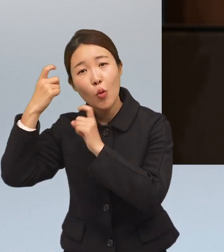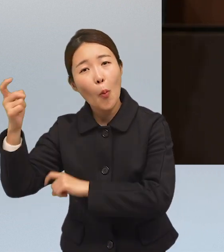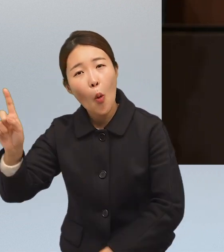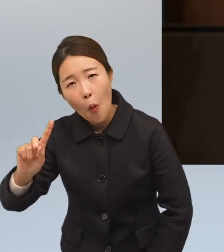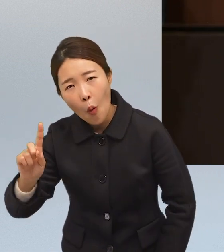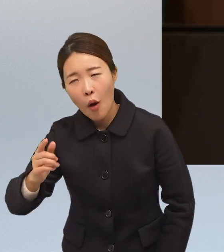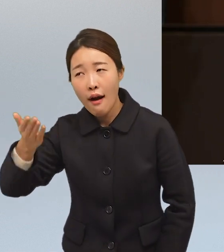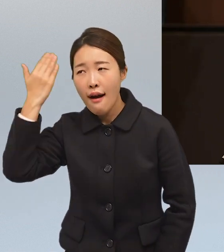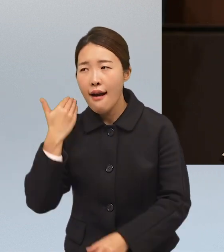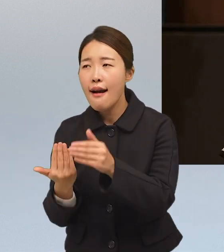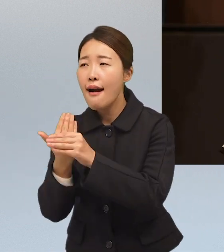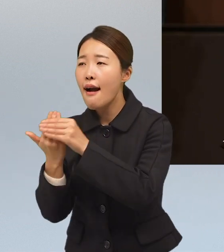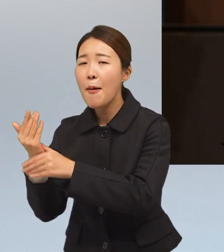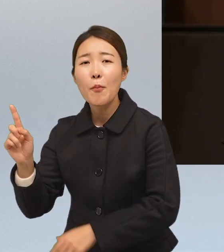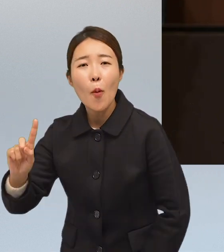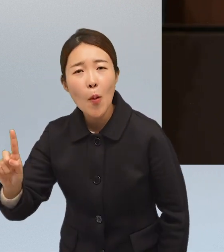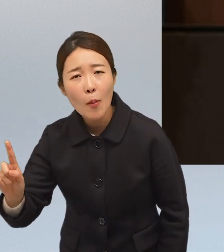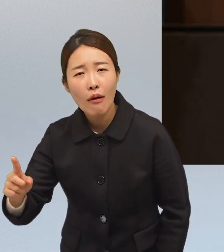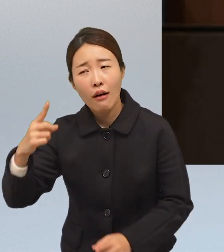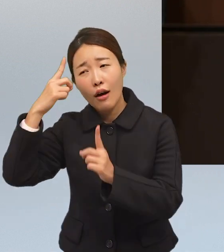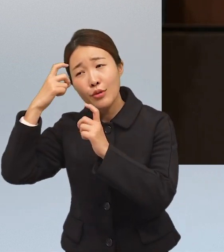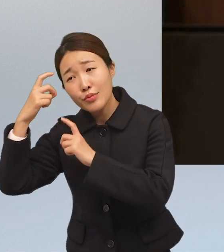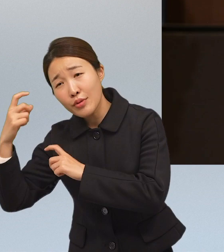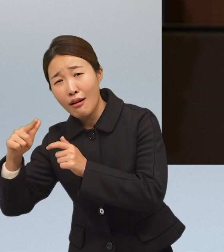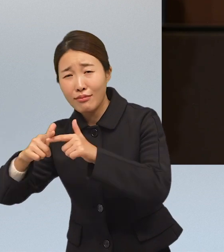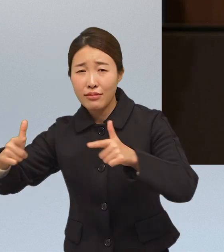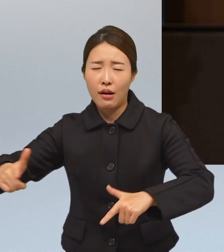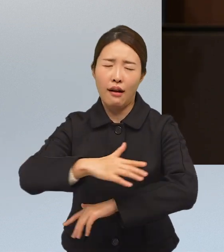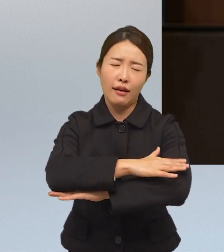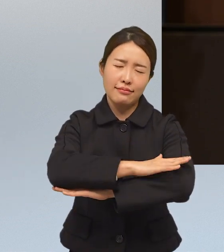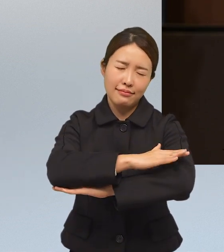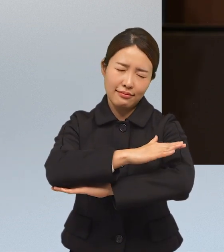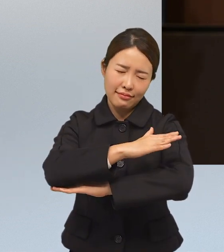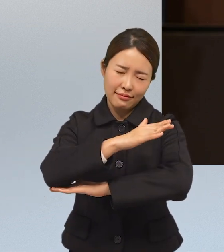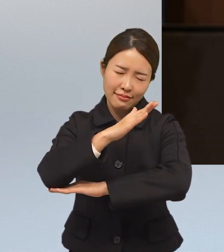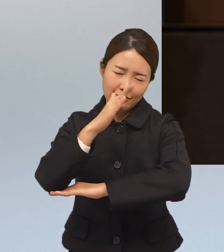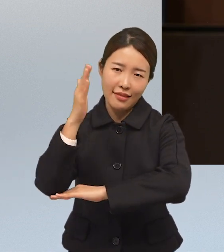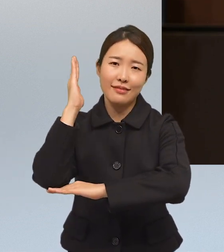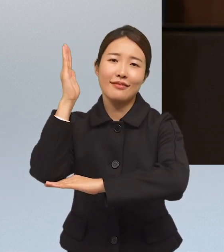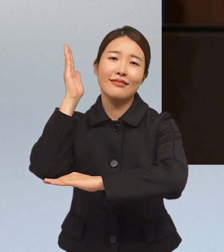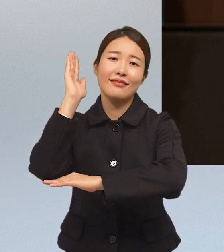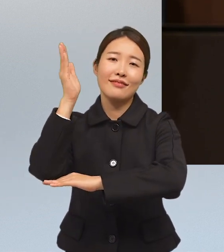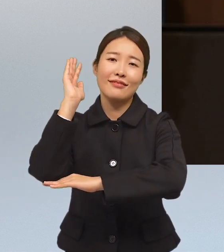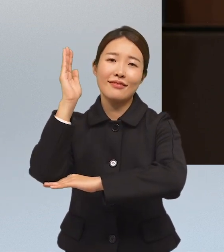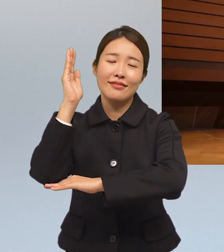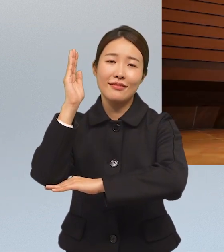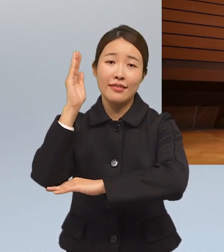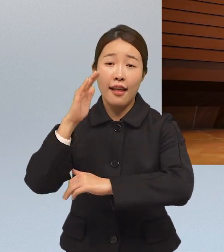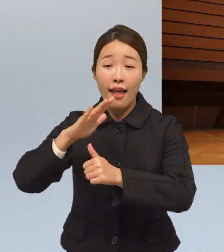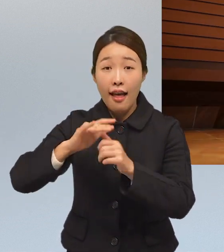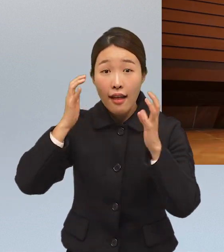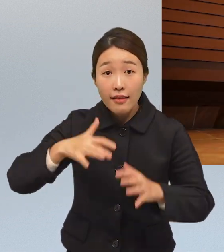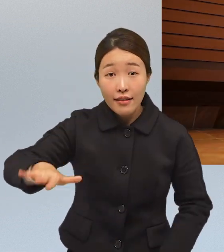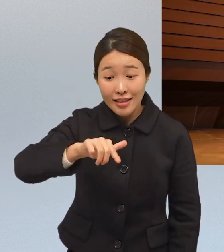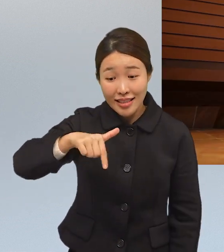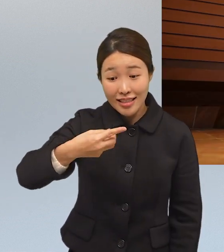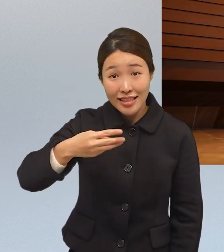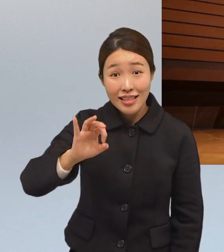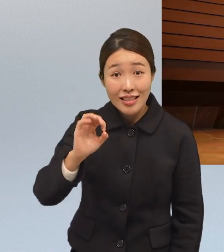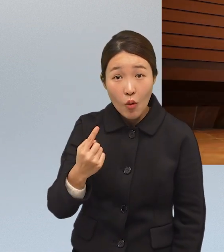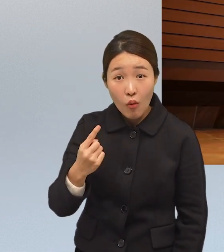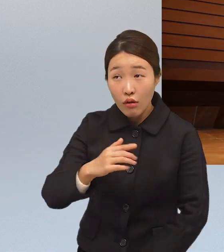이 사람이랑 뭐 해서 이 사람이랑 메모리에서 다 얘기해줘 그리고 young